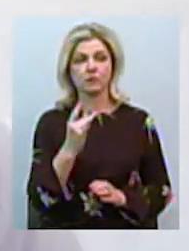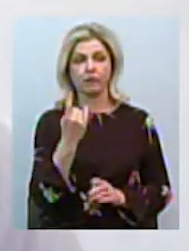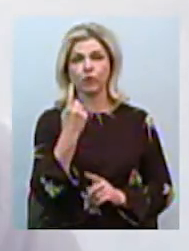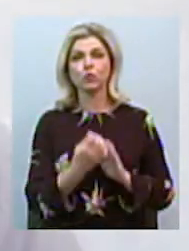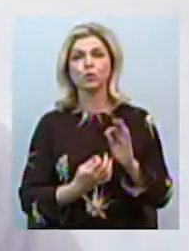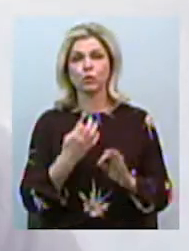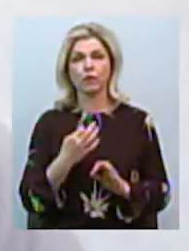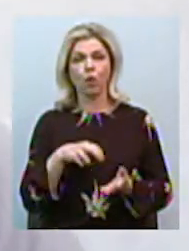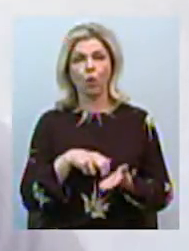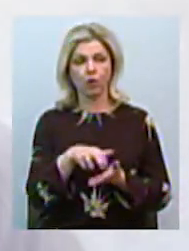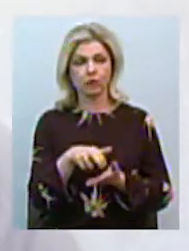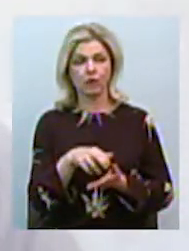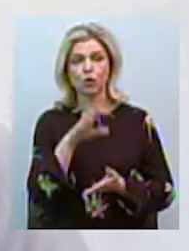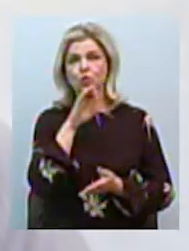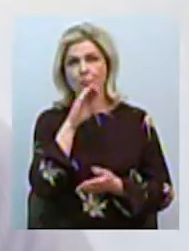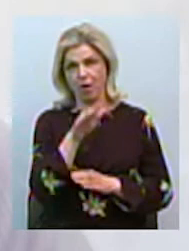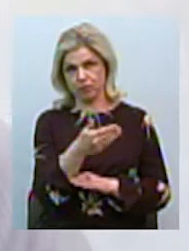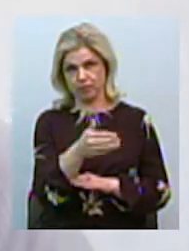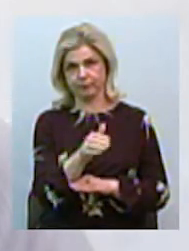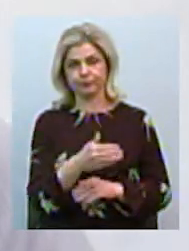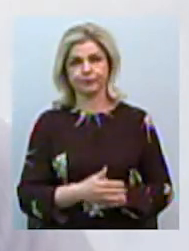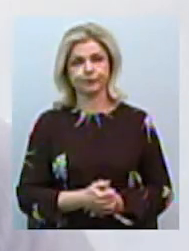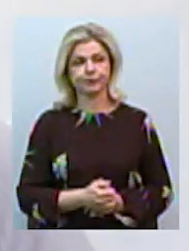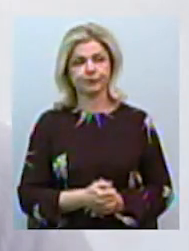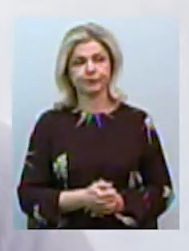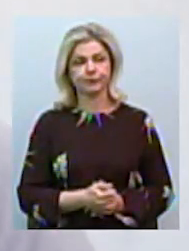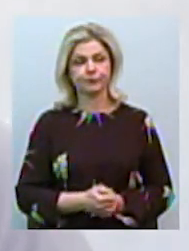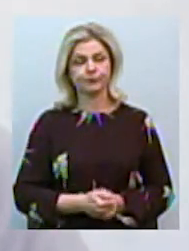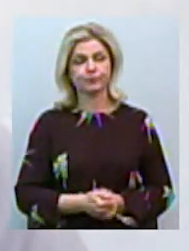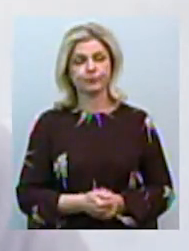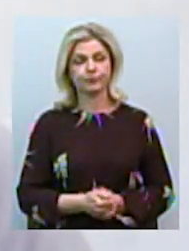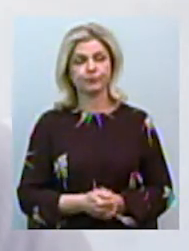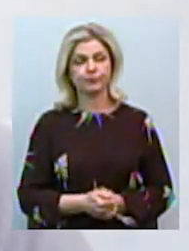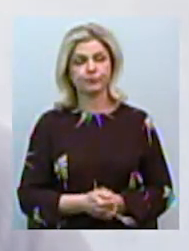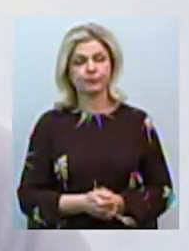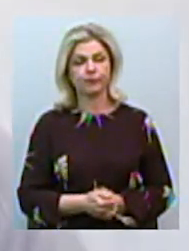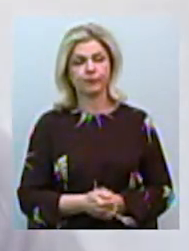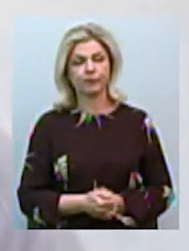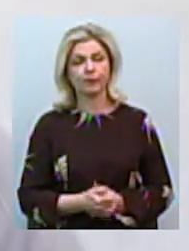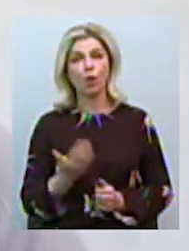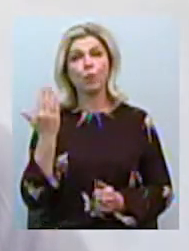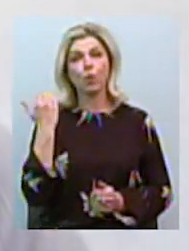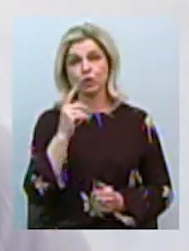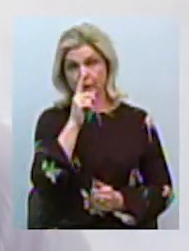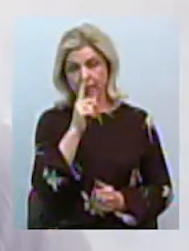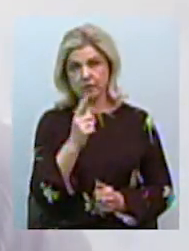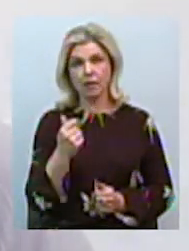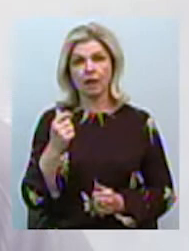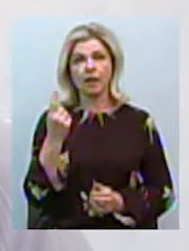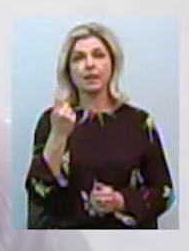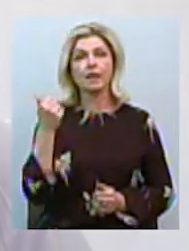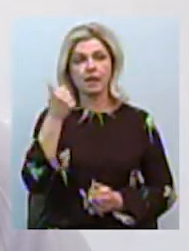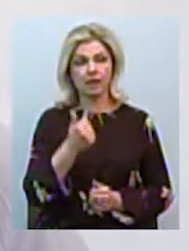сутки ходити собачка. інсуліна в минулому місяці. Неділю не було